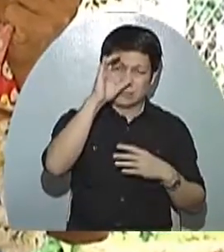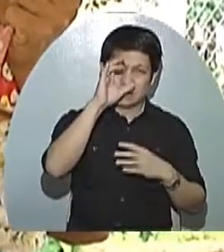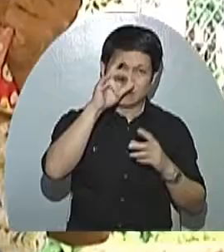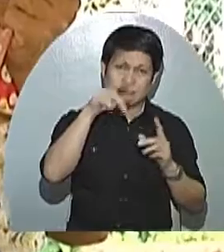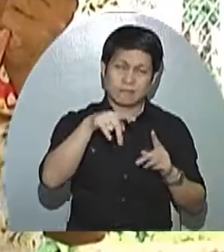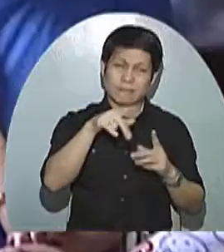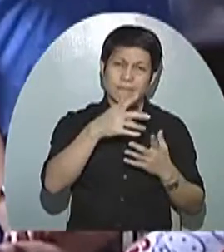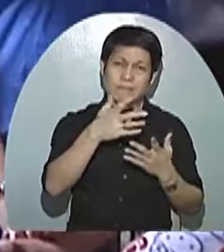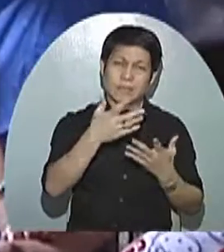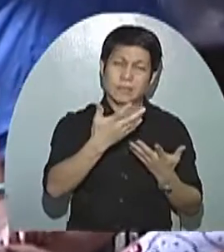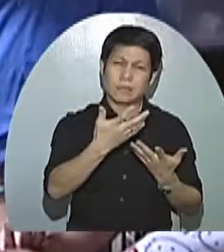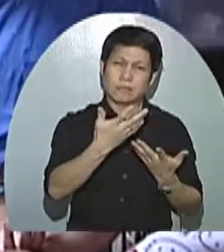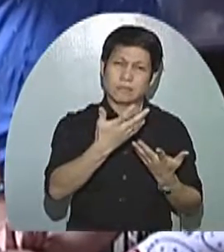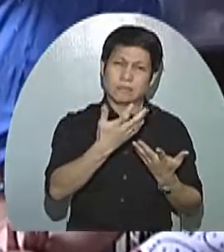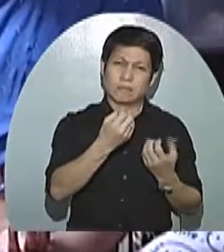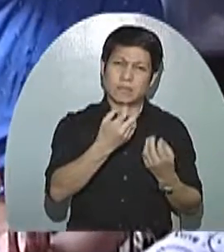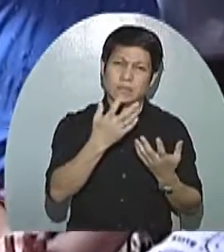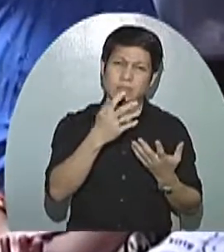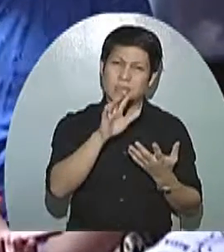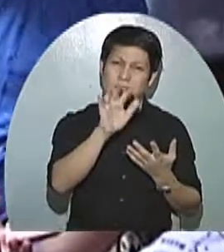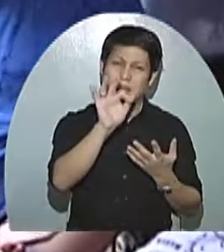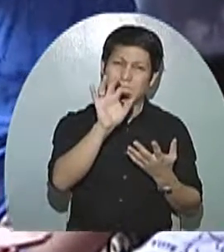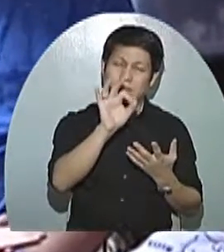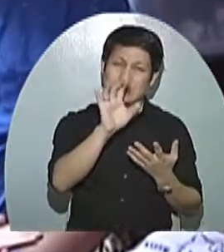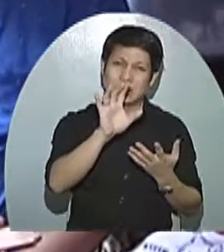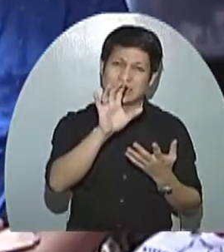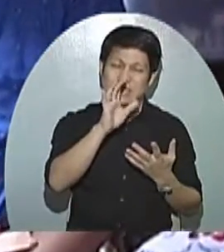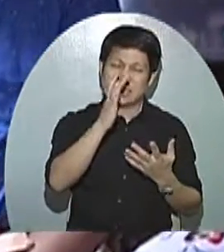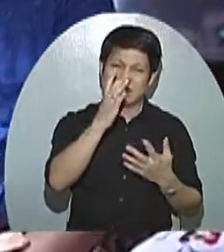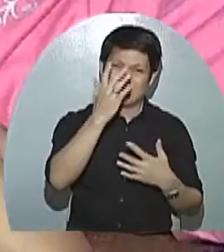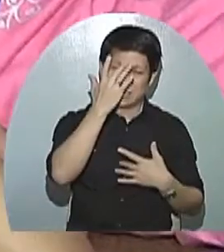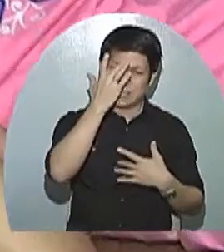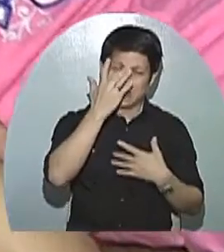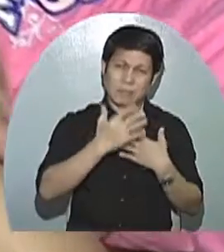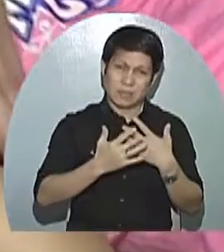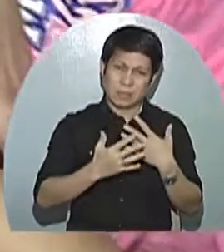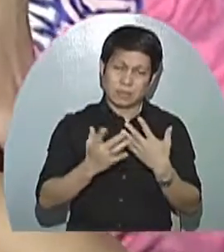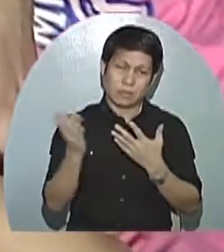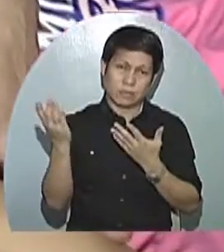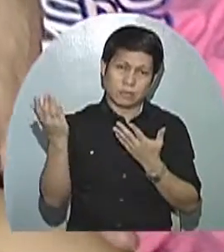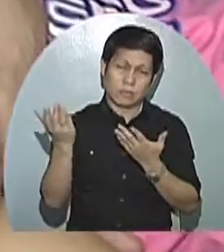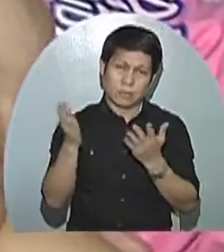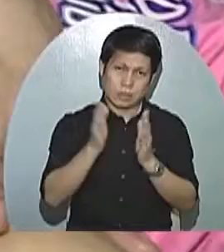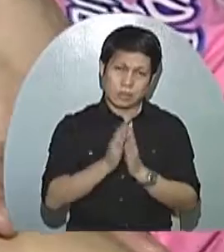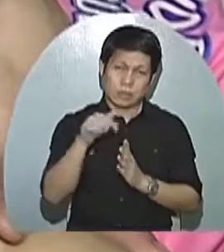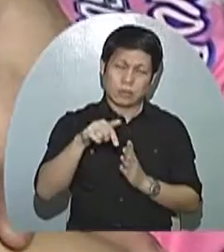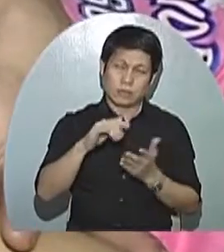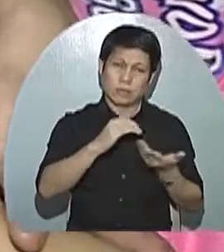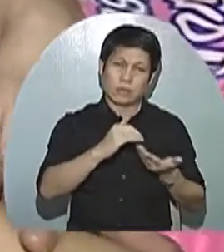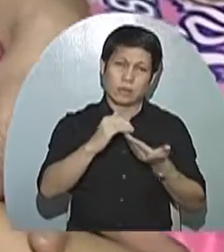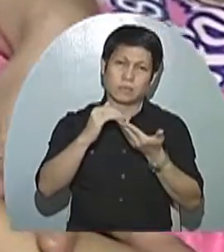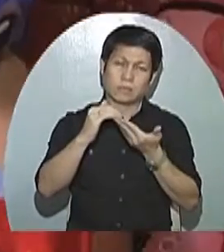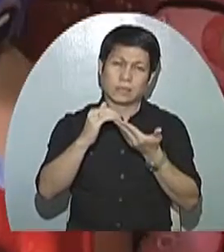pasyenteng may sakit sa dugo. Halos labing siyam ang kaso ng blood disease na inilapit sa ating programa.